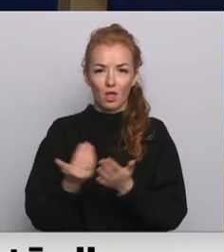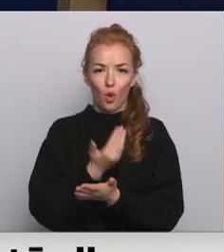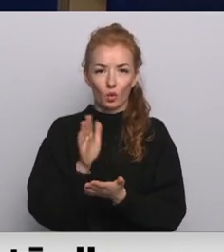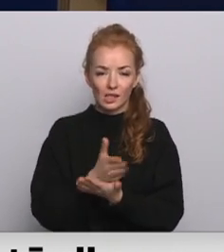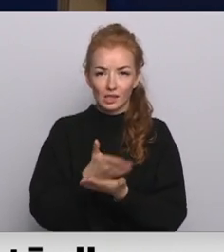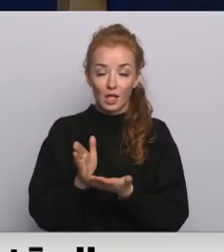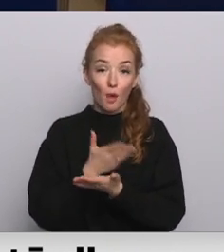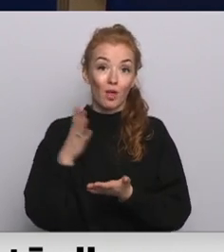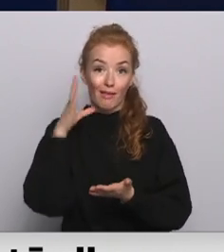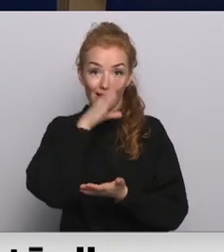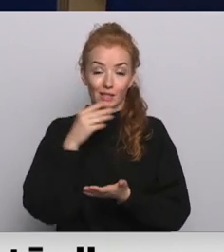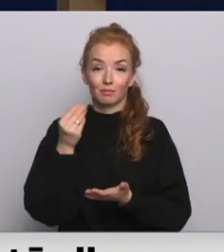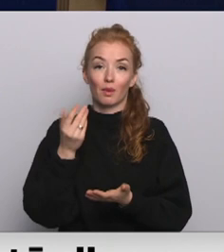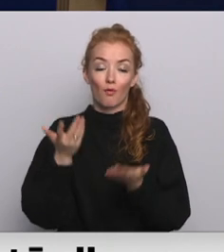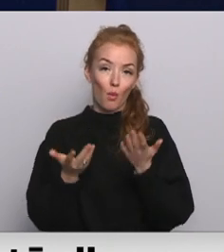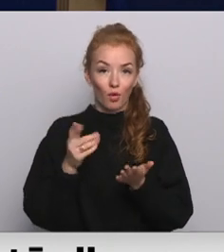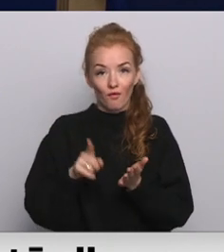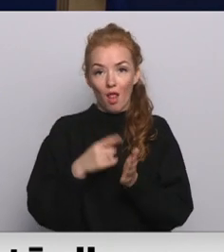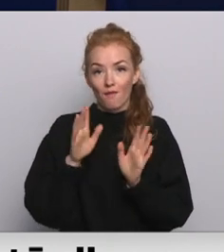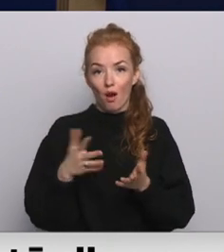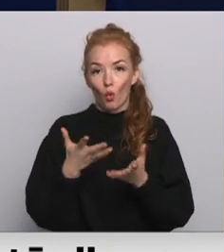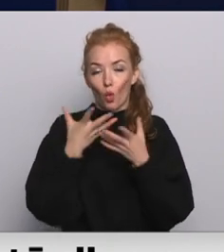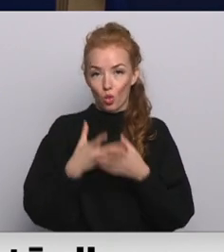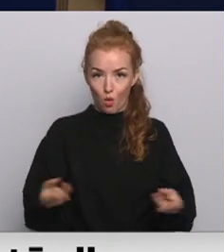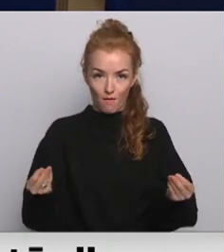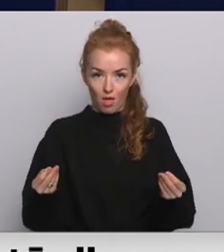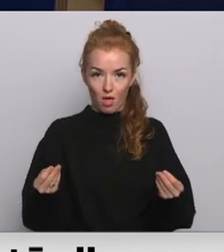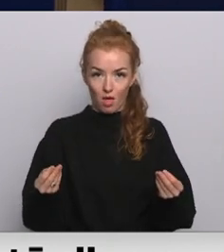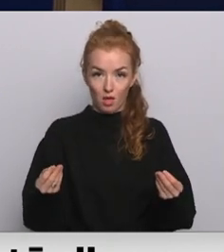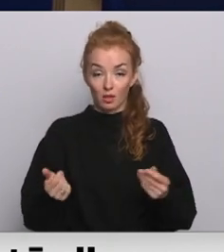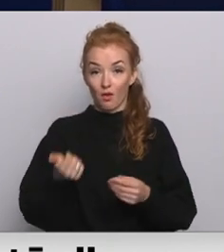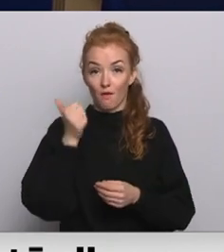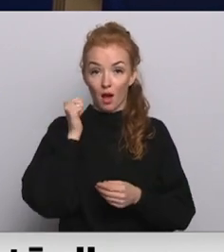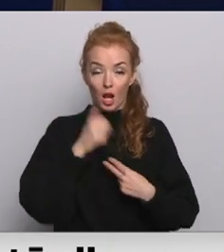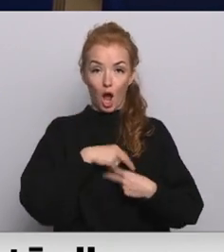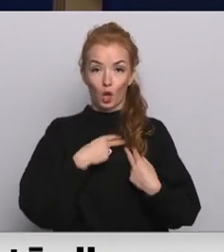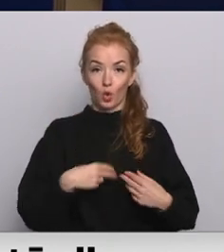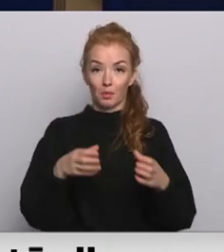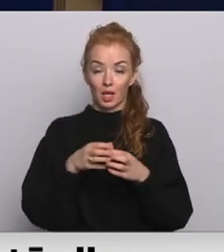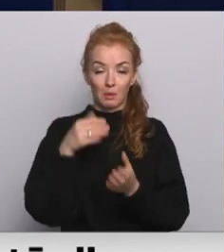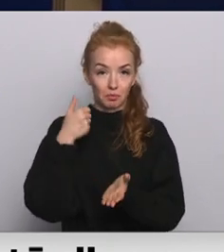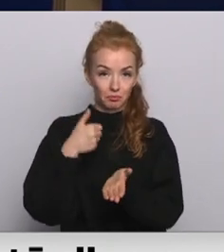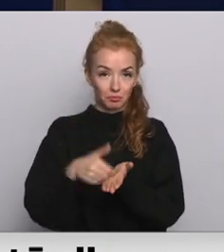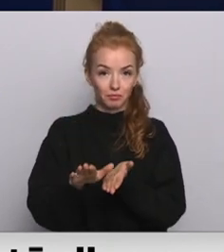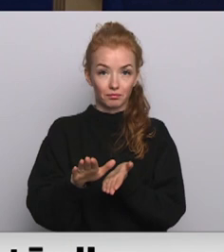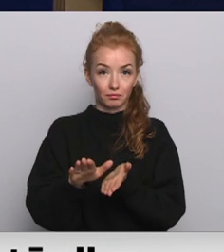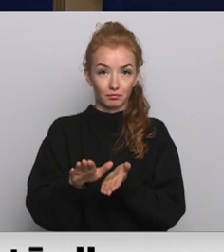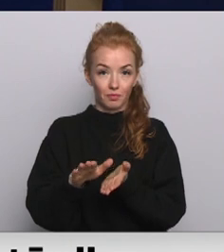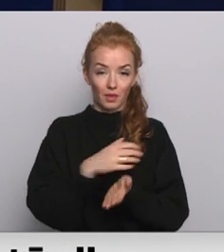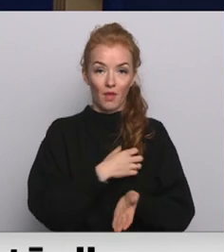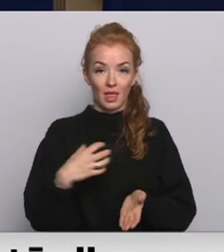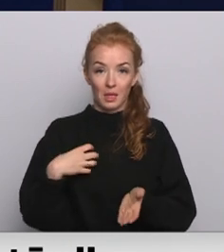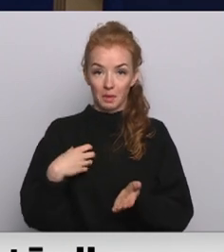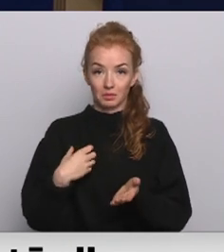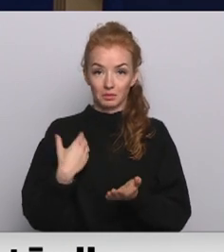un iespējams, ka vēl varbūt kaut ko varēs novērst. Jo vakar, kad Arotbiedrība noraidīja valdības